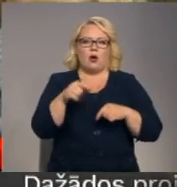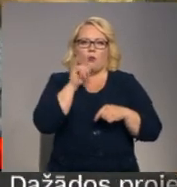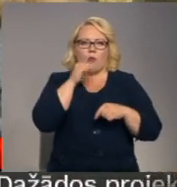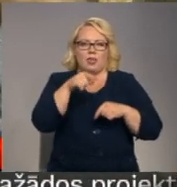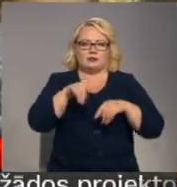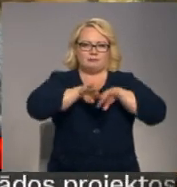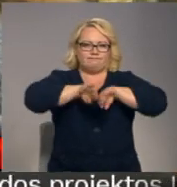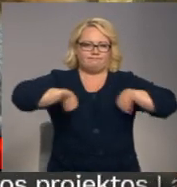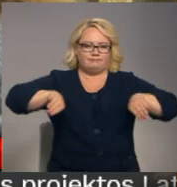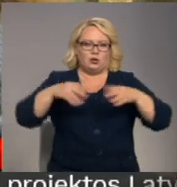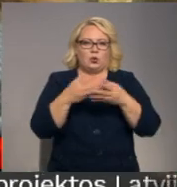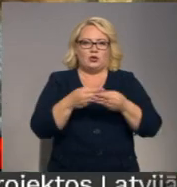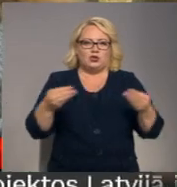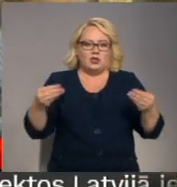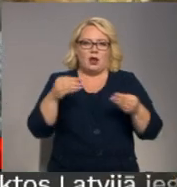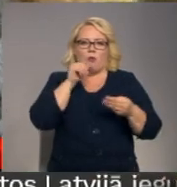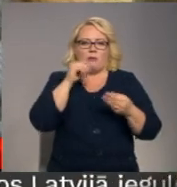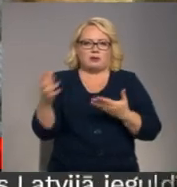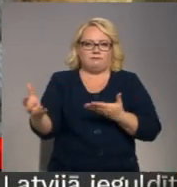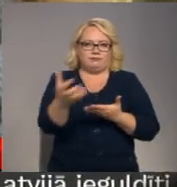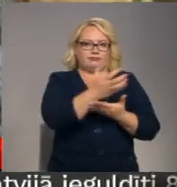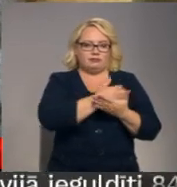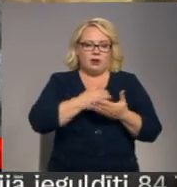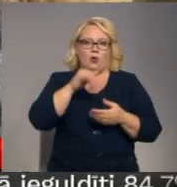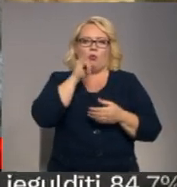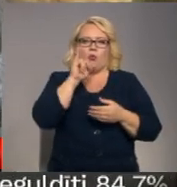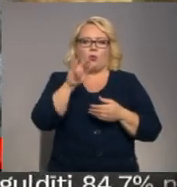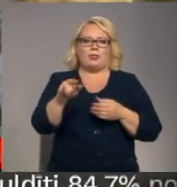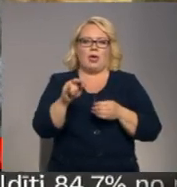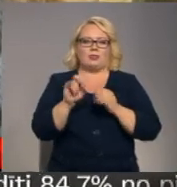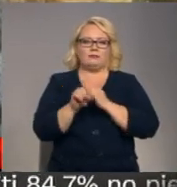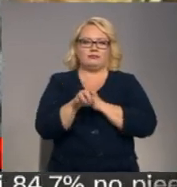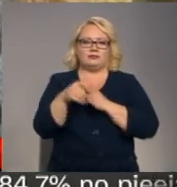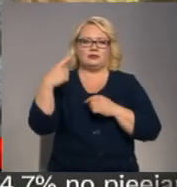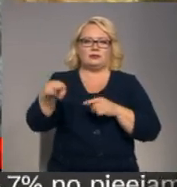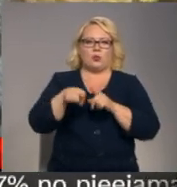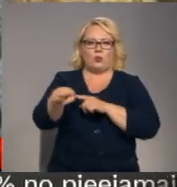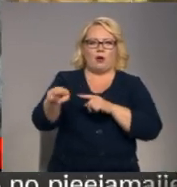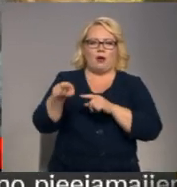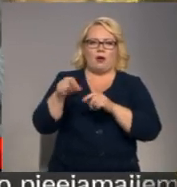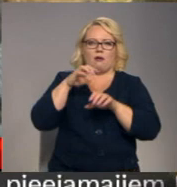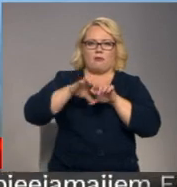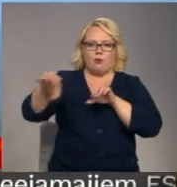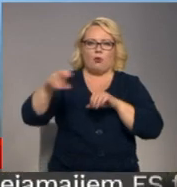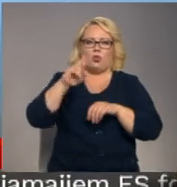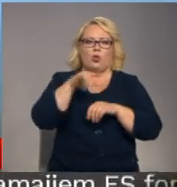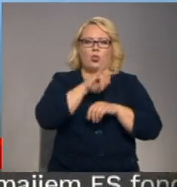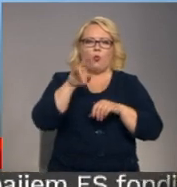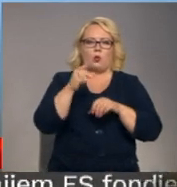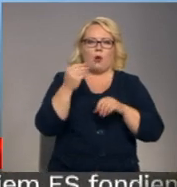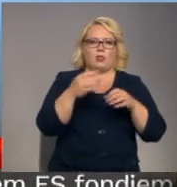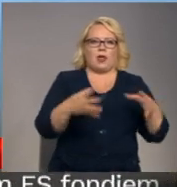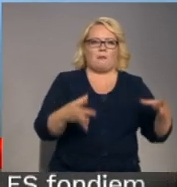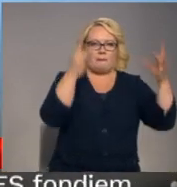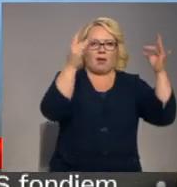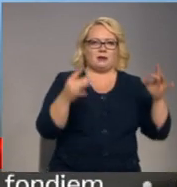šķidrās, tā kā ūdens masas. Ūdens tiek izvadīts ārāts ar šo maisu un duņi pati saglabājas šajā maisā